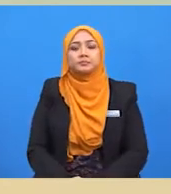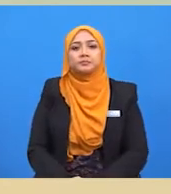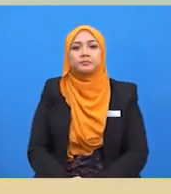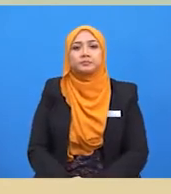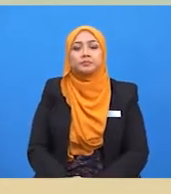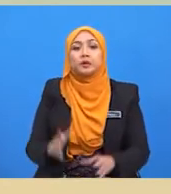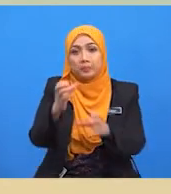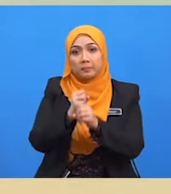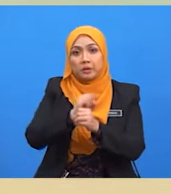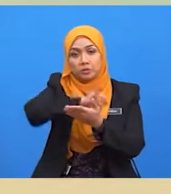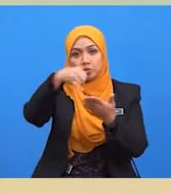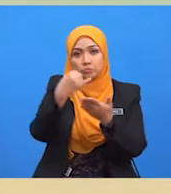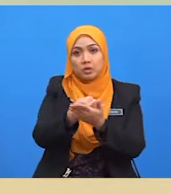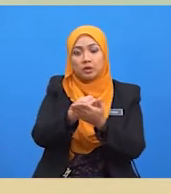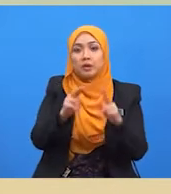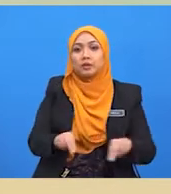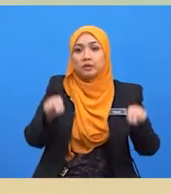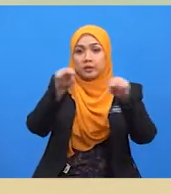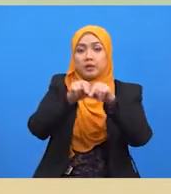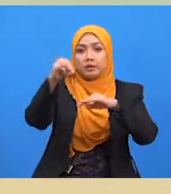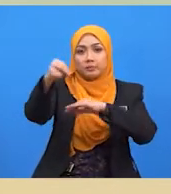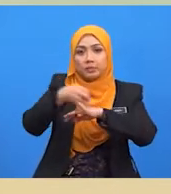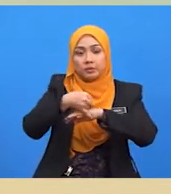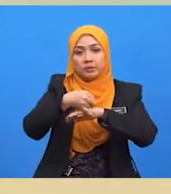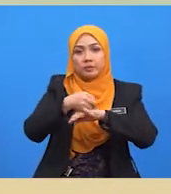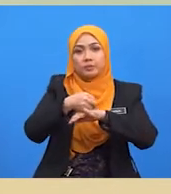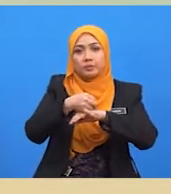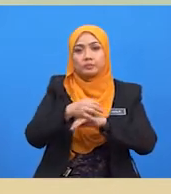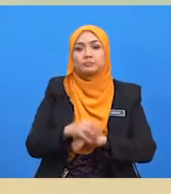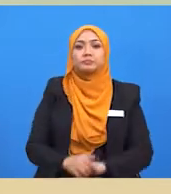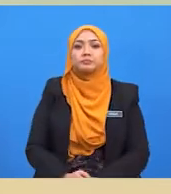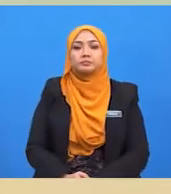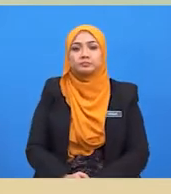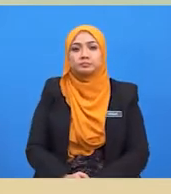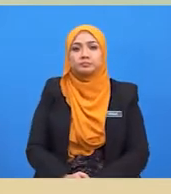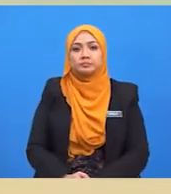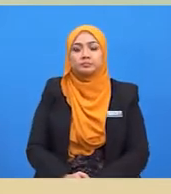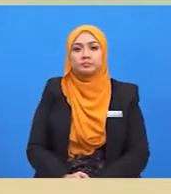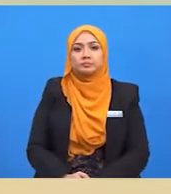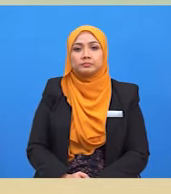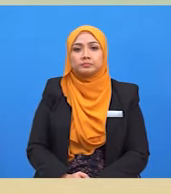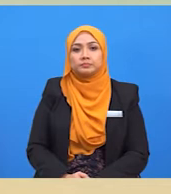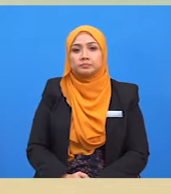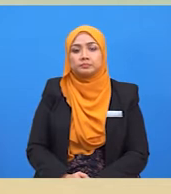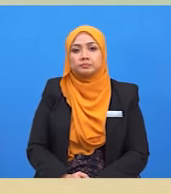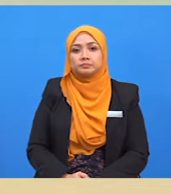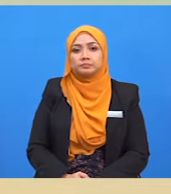Didapati jumlah nilai import telah berkurang. Untuk pengetahuan pelajar,